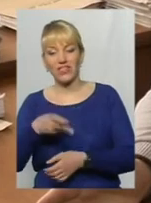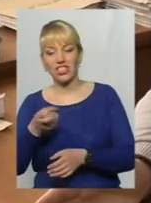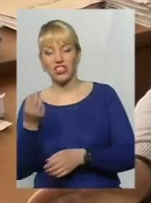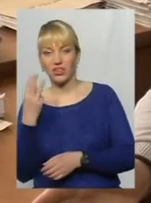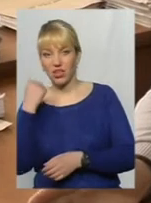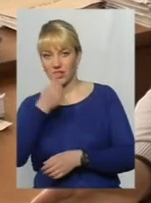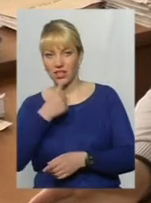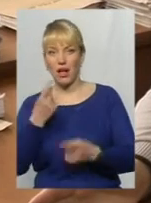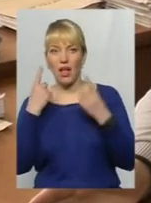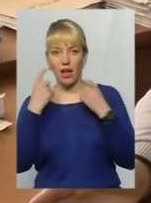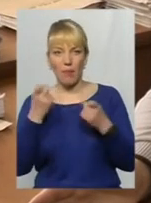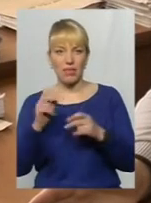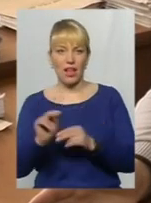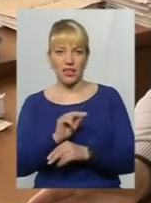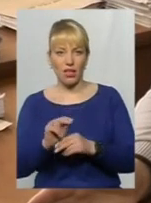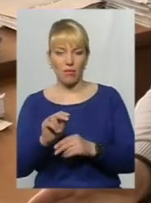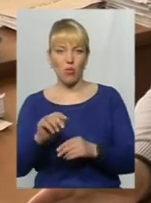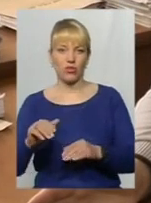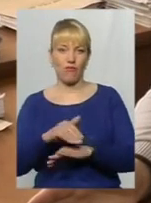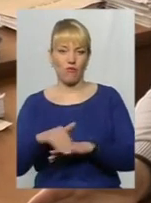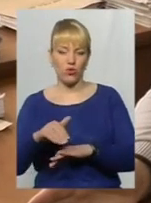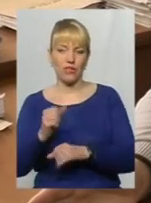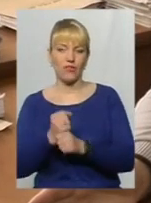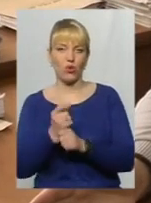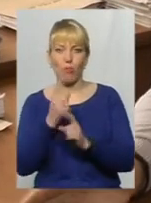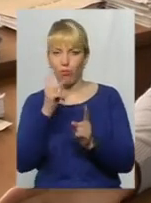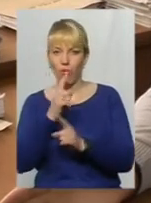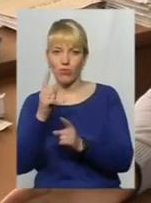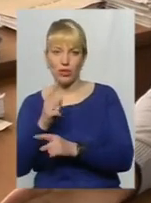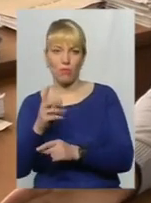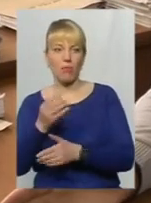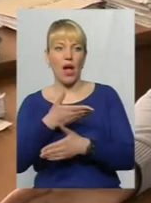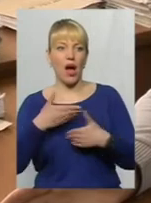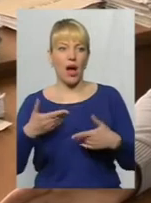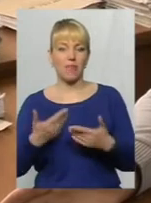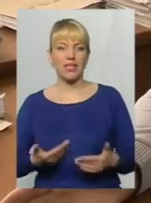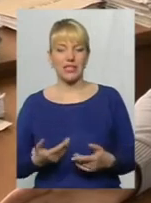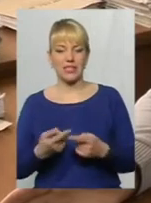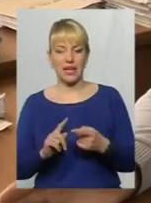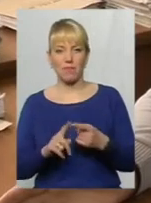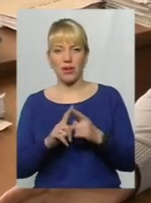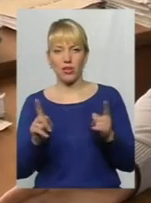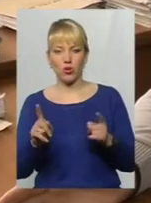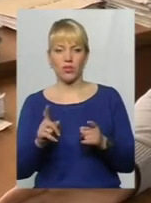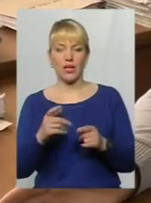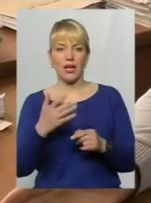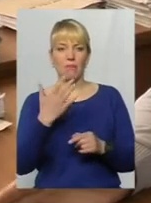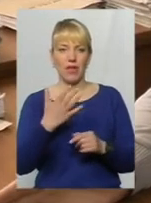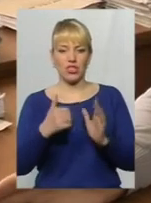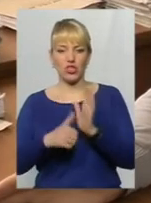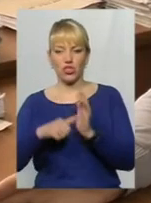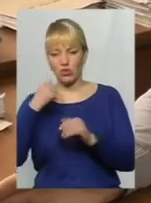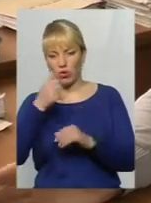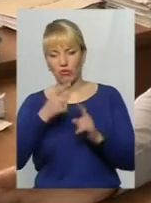рік, капітальний ремонт вулиць виконувався по мінімуму. А міжремонтний період складає 5-6 років поточного ремонту і